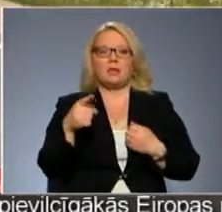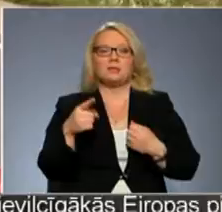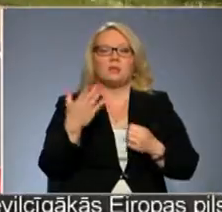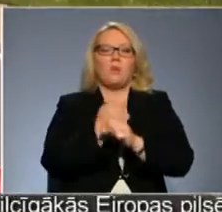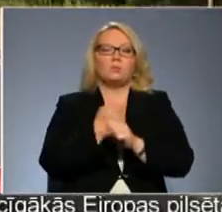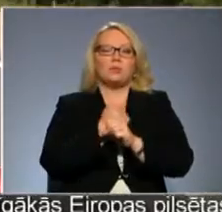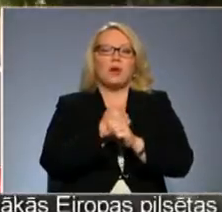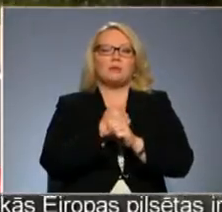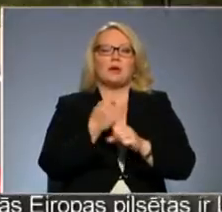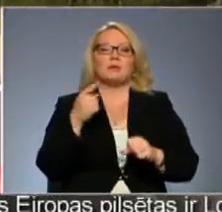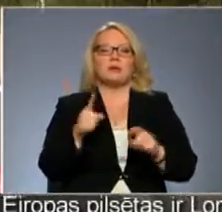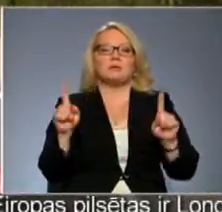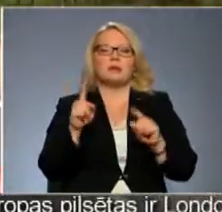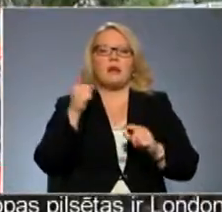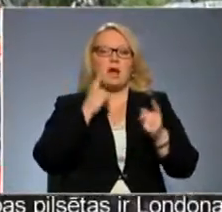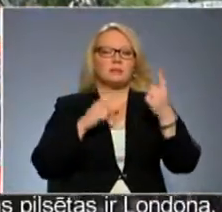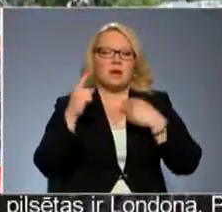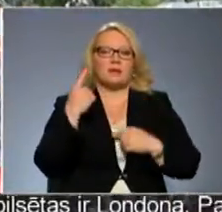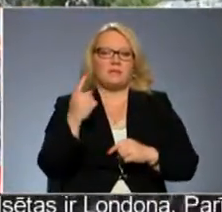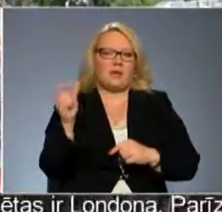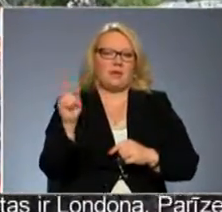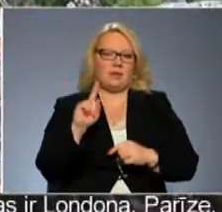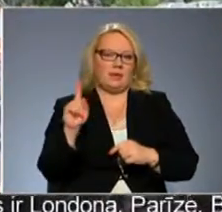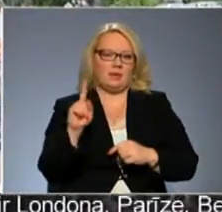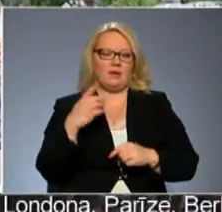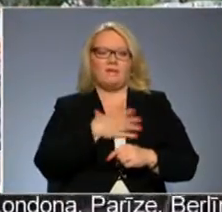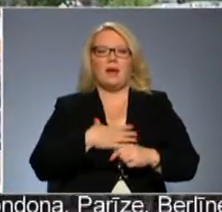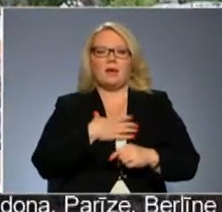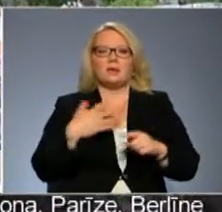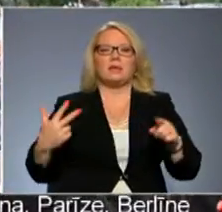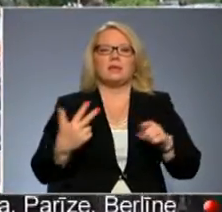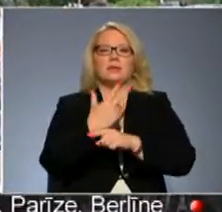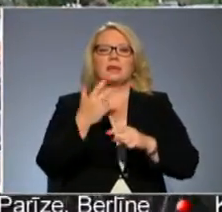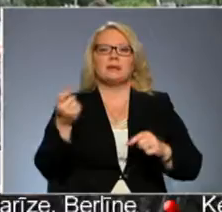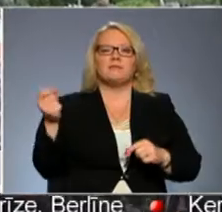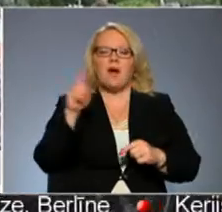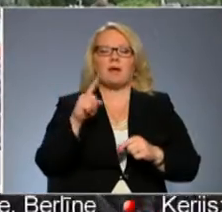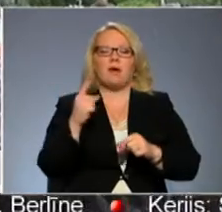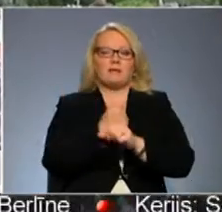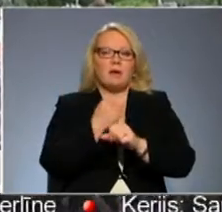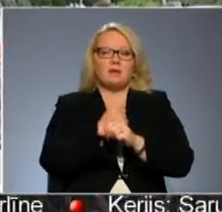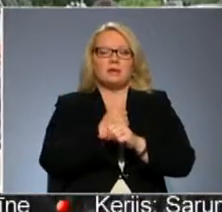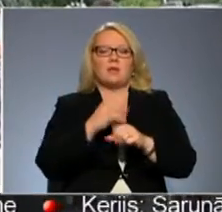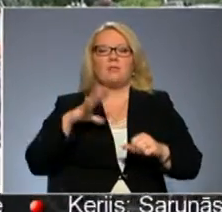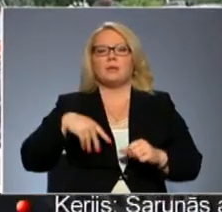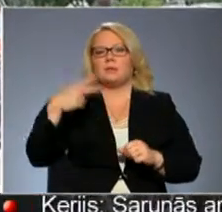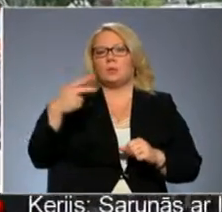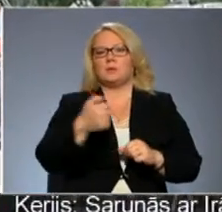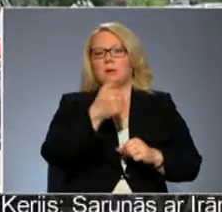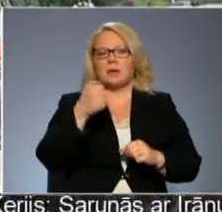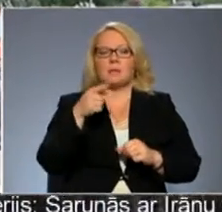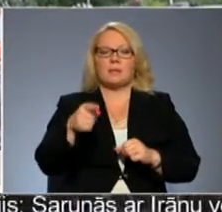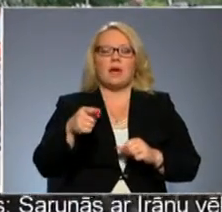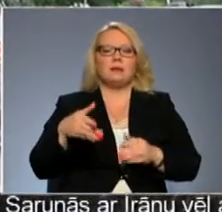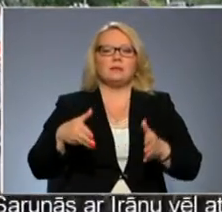tas ir tāds asars vien ir. Vajadzētu trīsreiz vairāk taisīt un tad pēc kaut kādiem 20 gadiem varbūt, ka tā